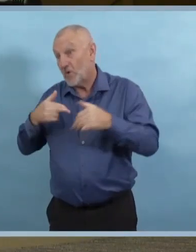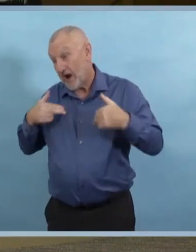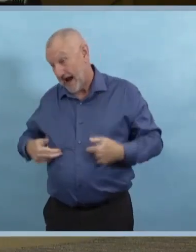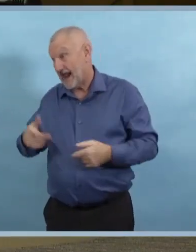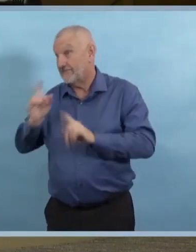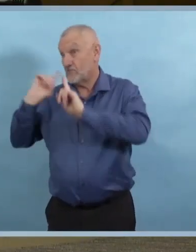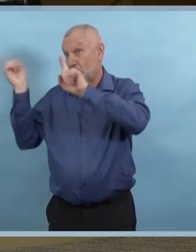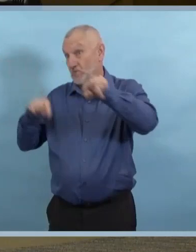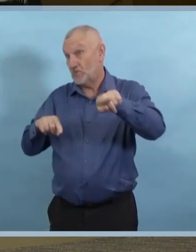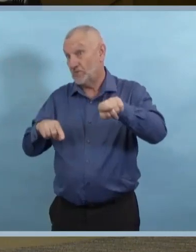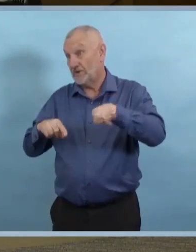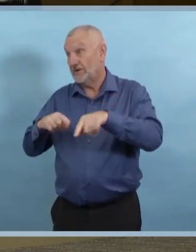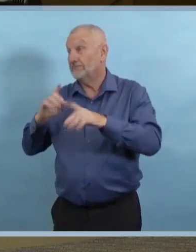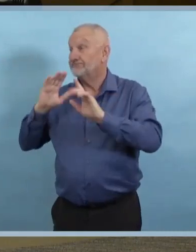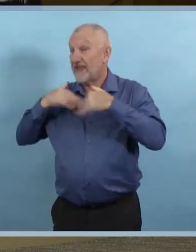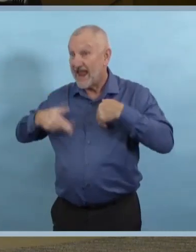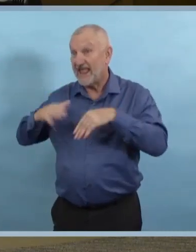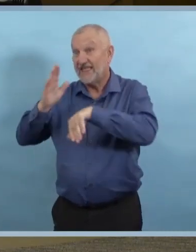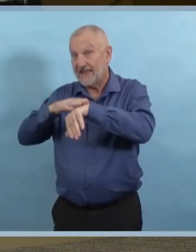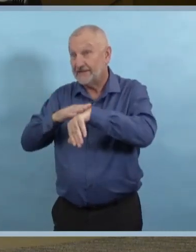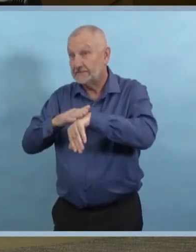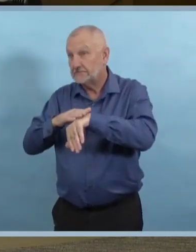Savez-vous si dans la recherche des contacts,